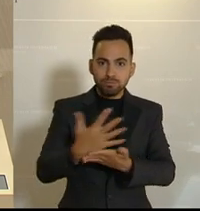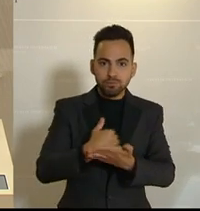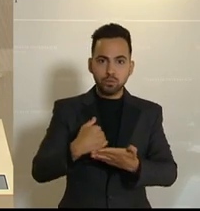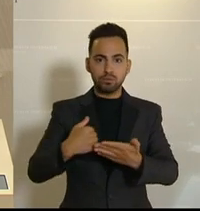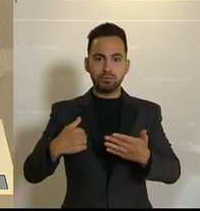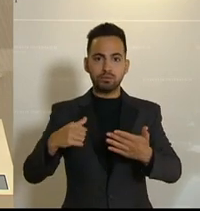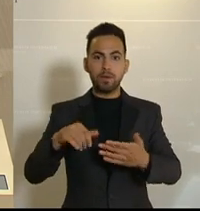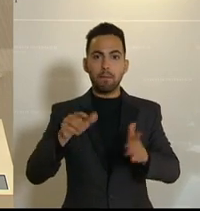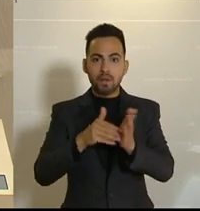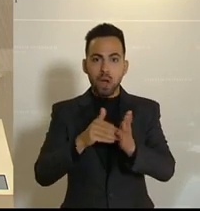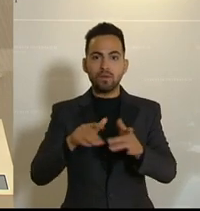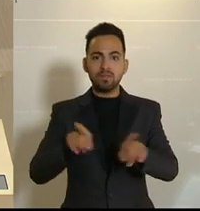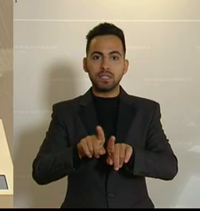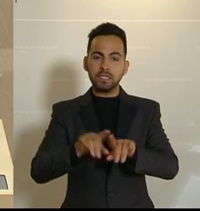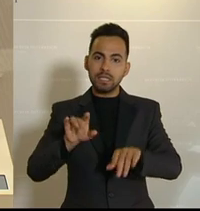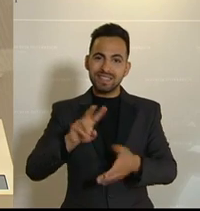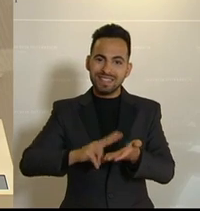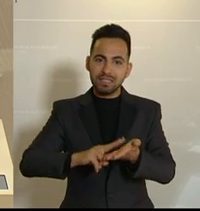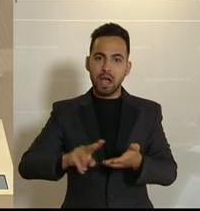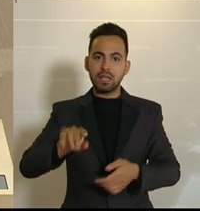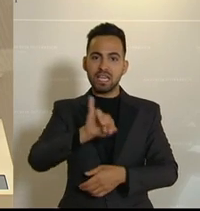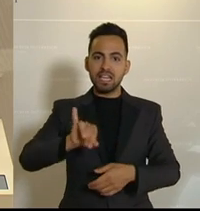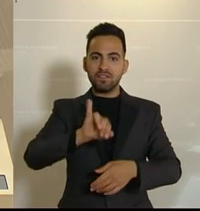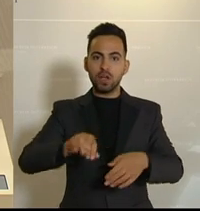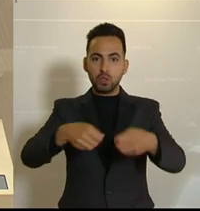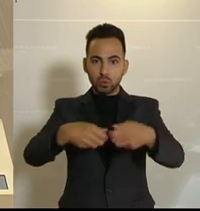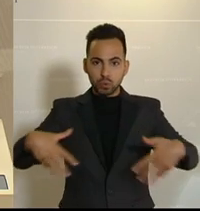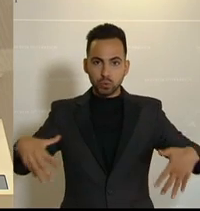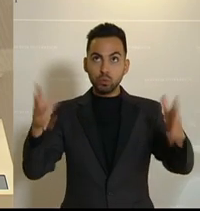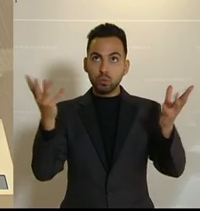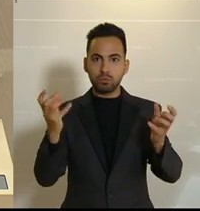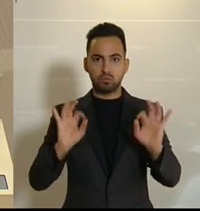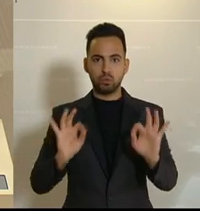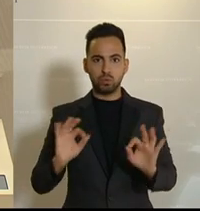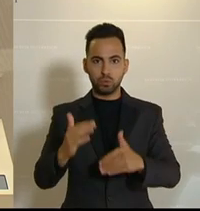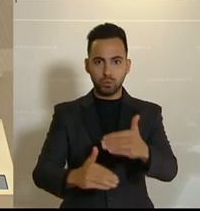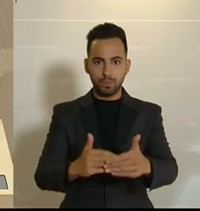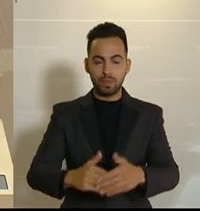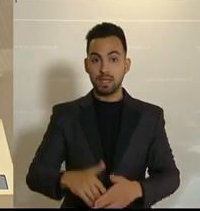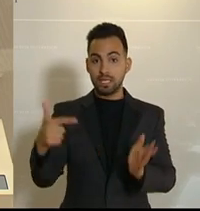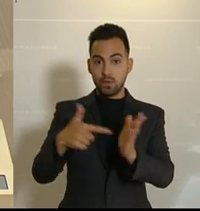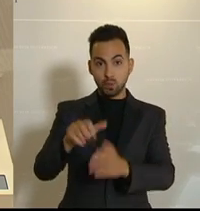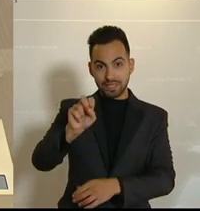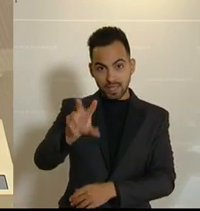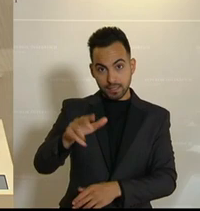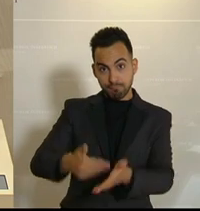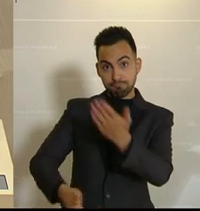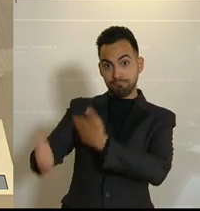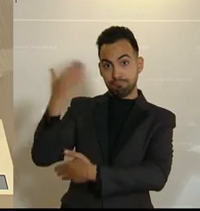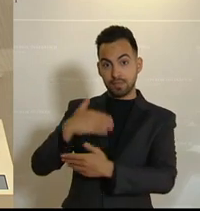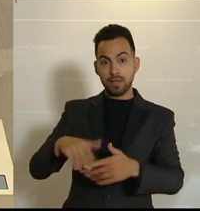brauchen wir eine gute digitale Infrastruktur. Von der 2013 beschlossenen